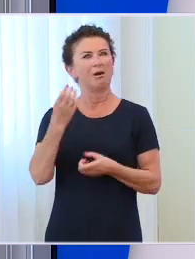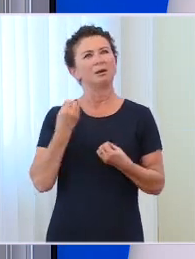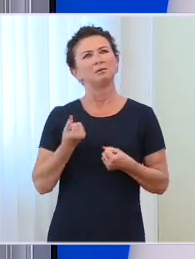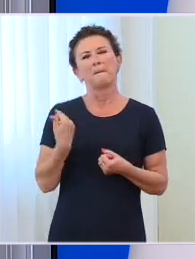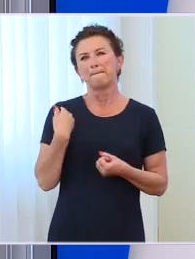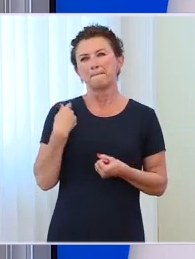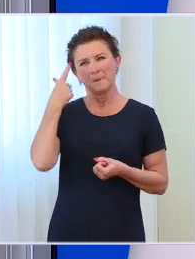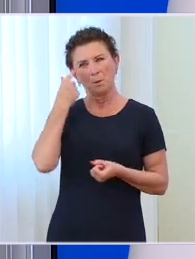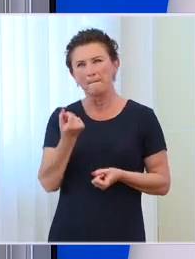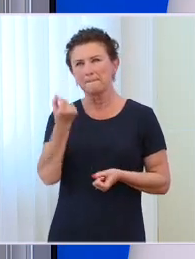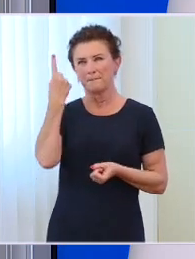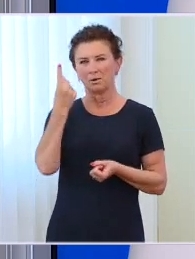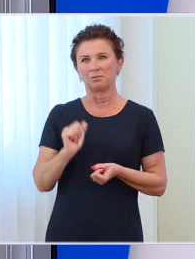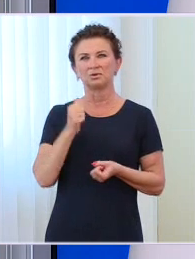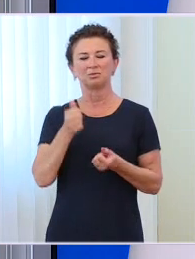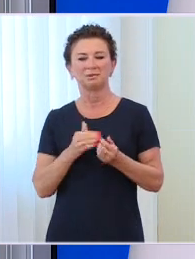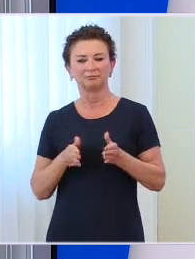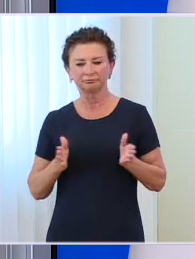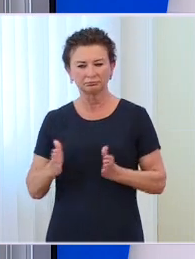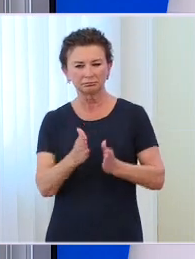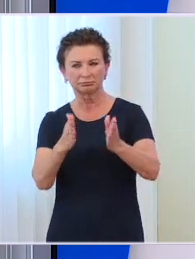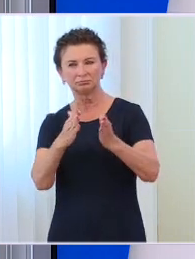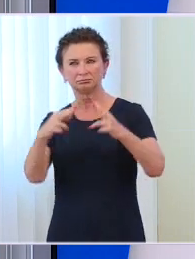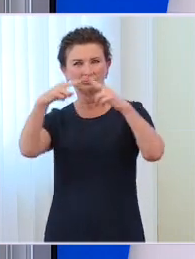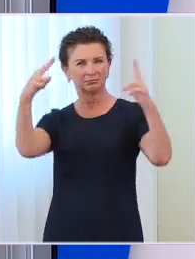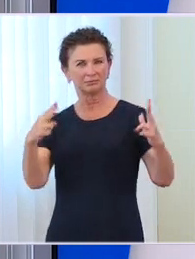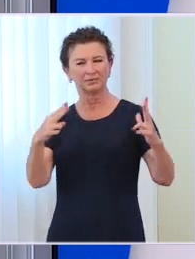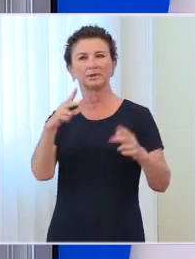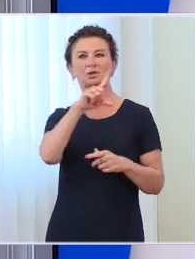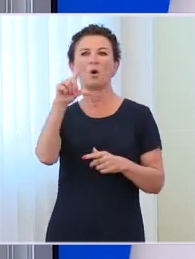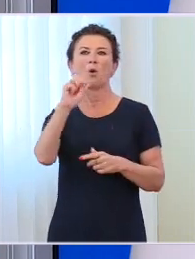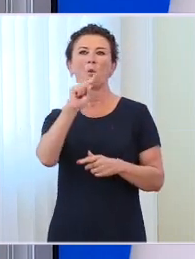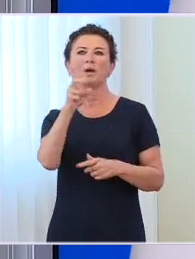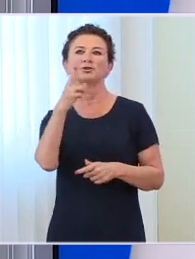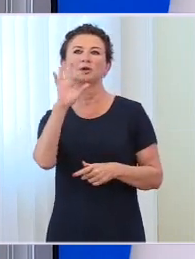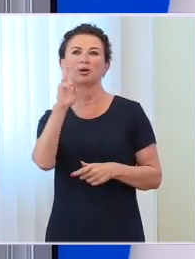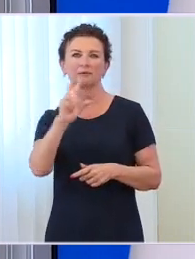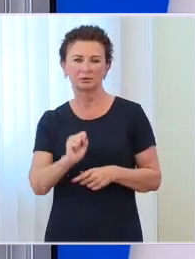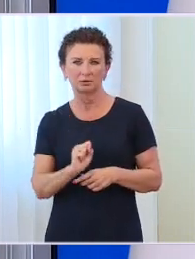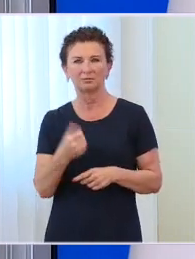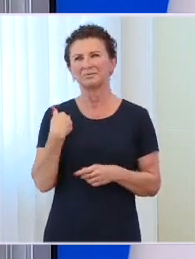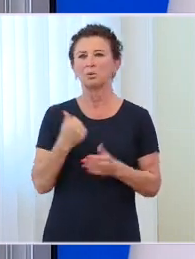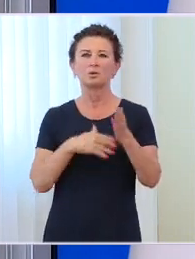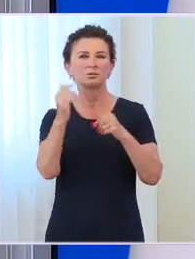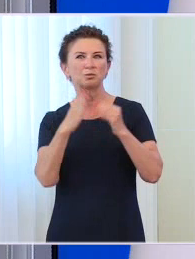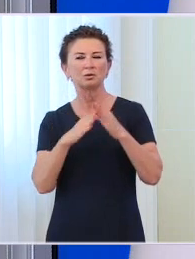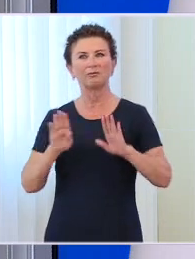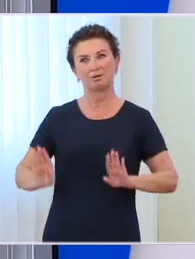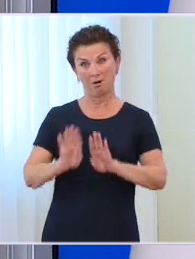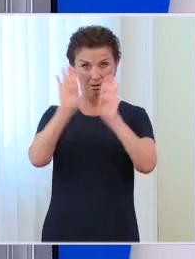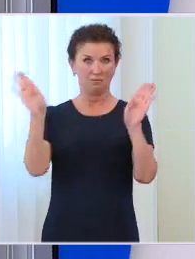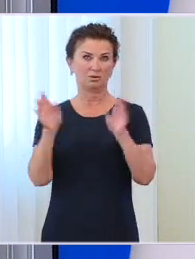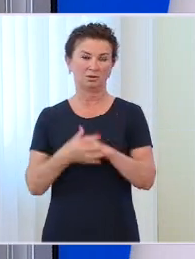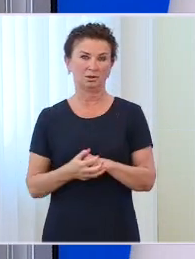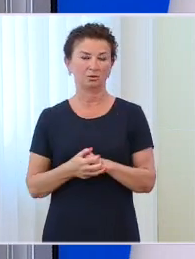wizjonerski projekt niezwykle jej jakości architekta Paczowskiego nie mógł być realizowany, bo po prostu nas